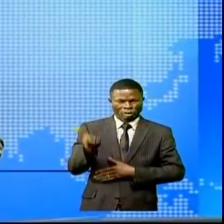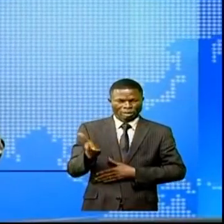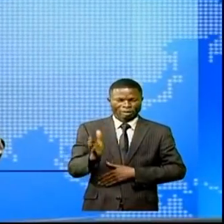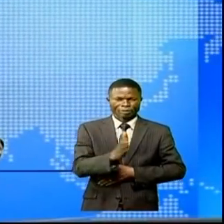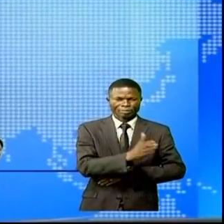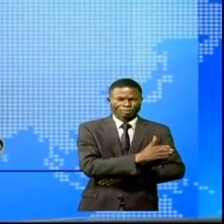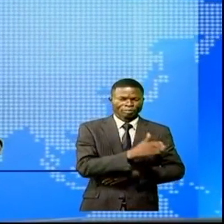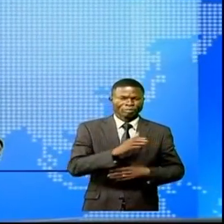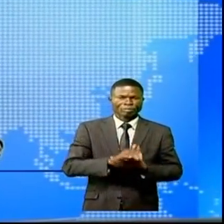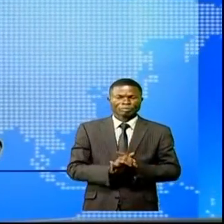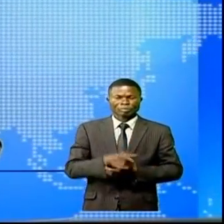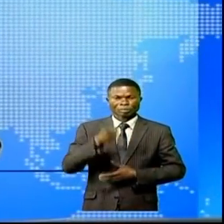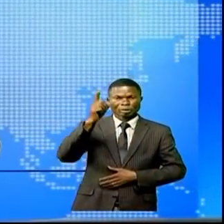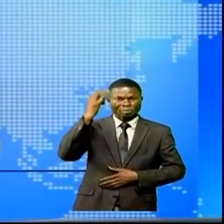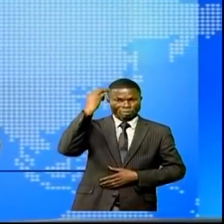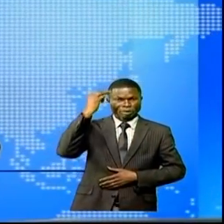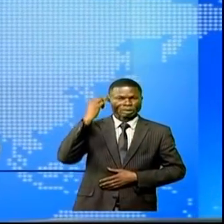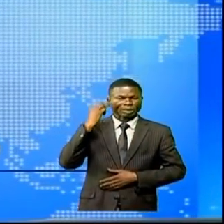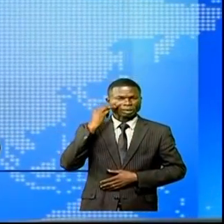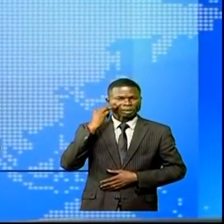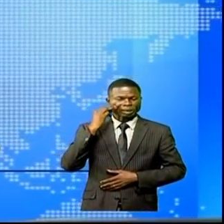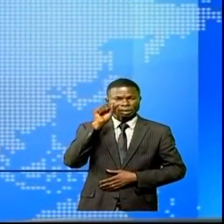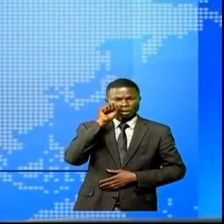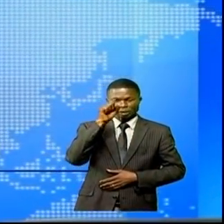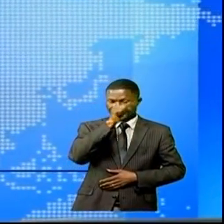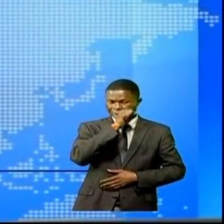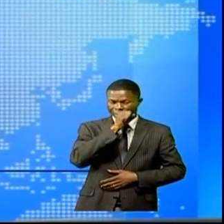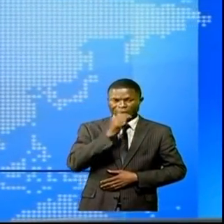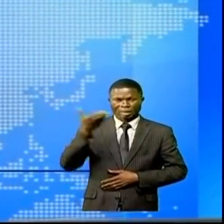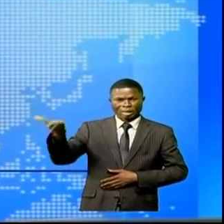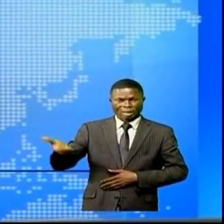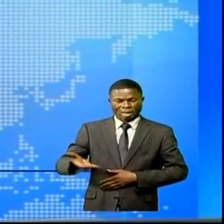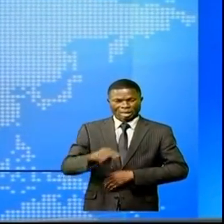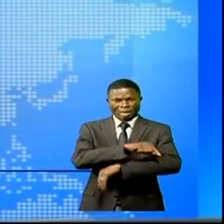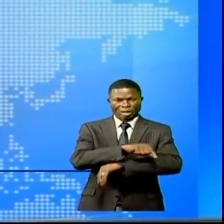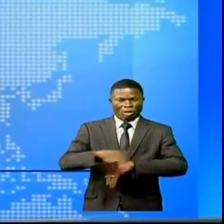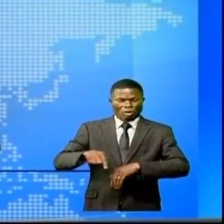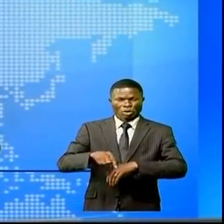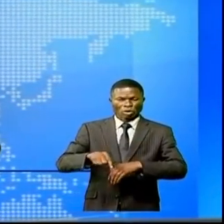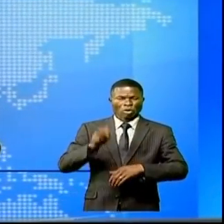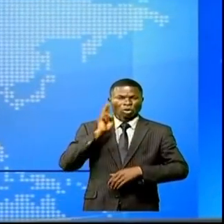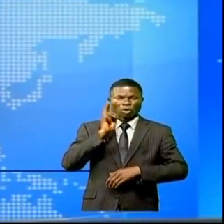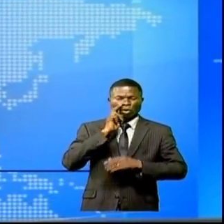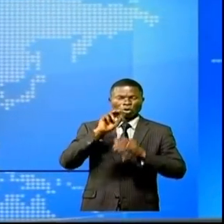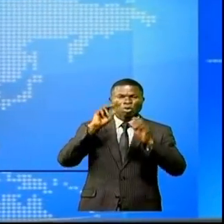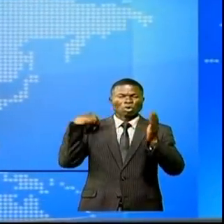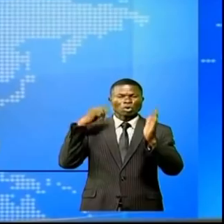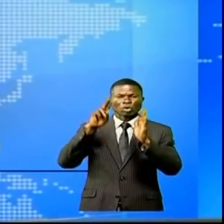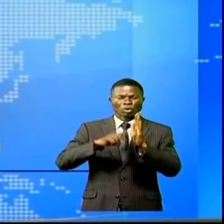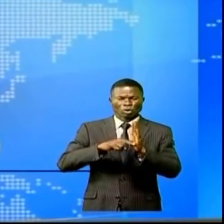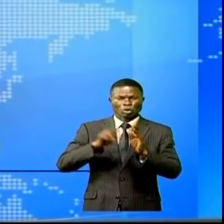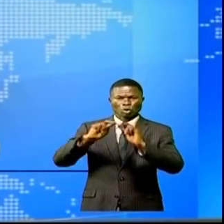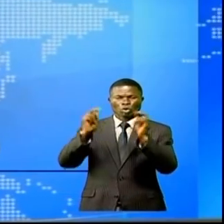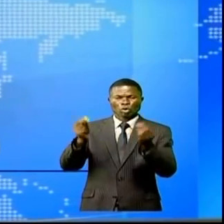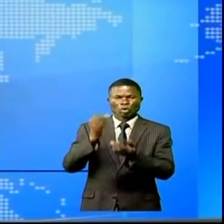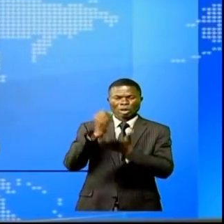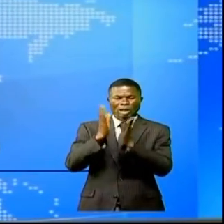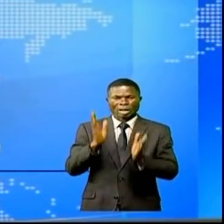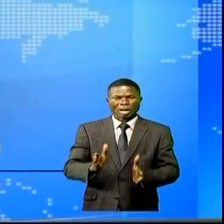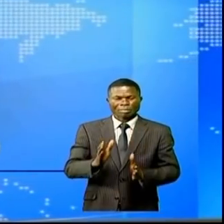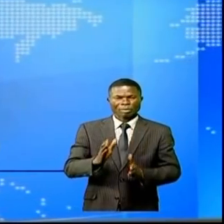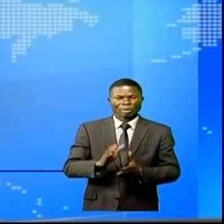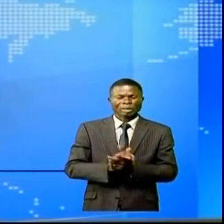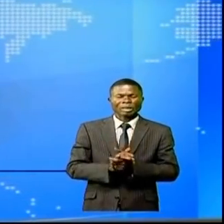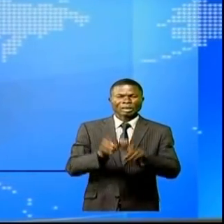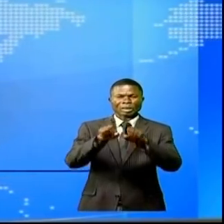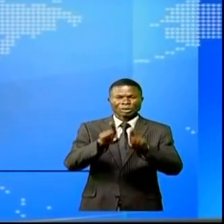Et puis le Premier ministre Jean-Michel Samalou Kondé a reçu à l'hôtel du gouvernement la délégation des ambassadeurs féministes au